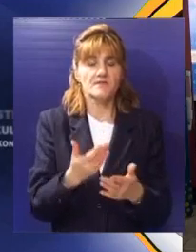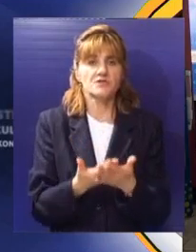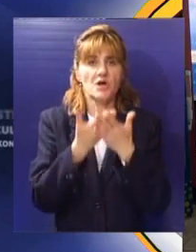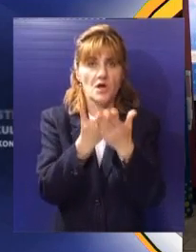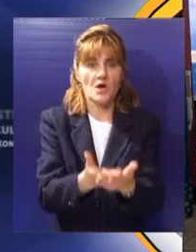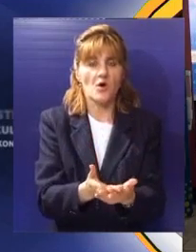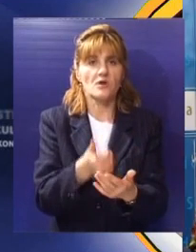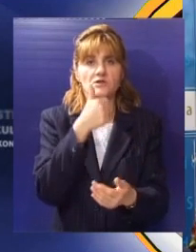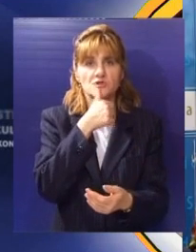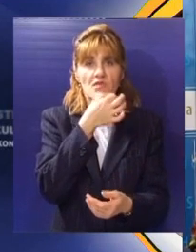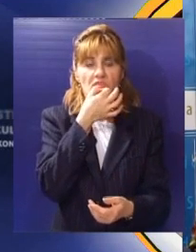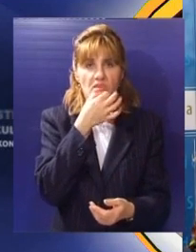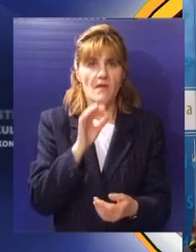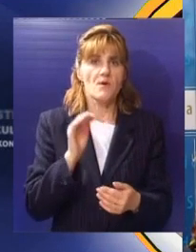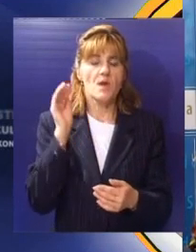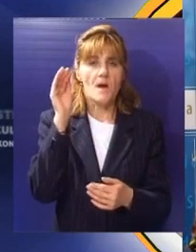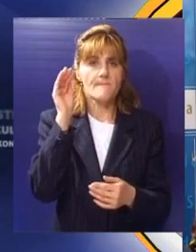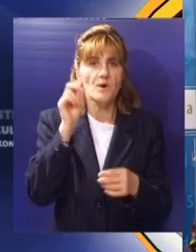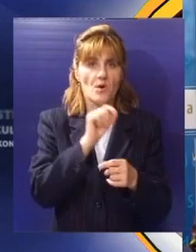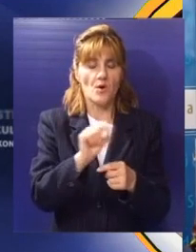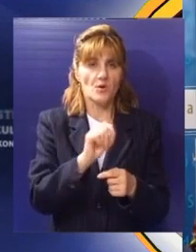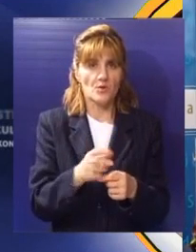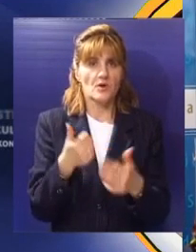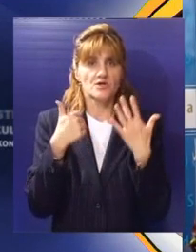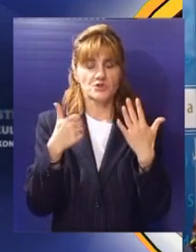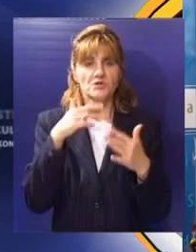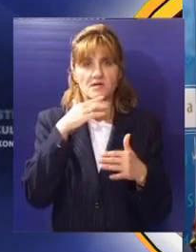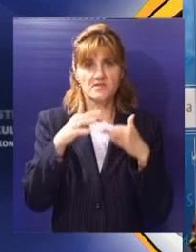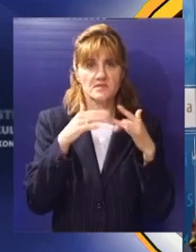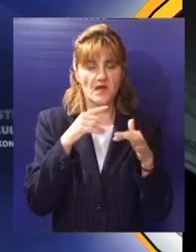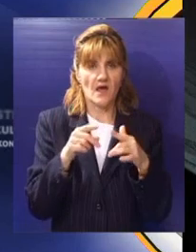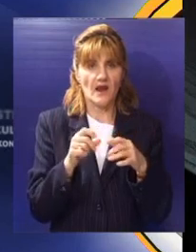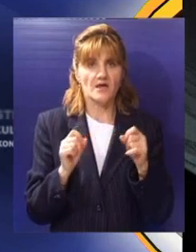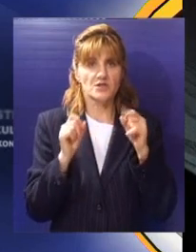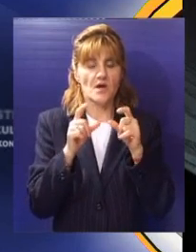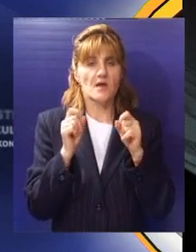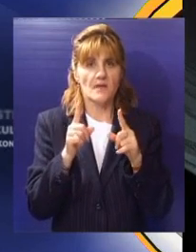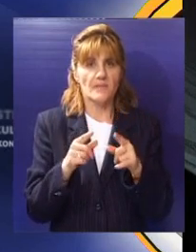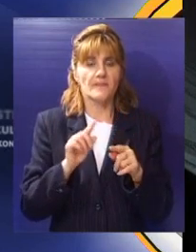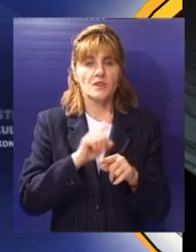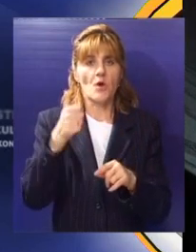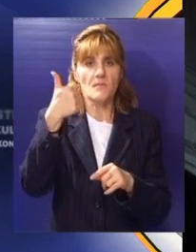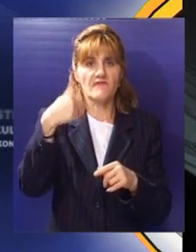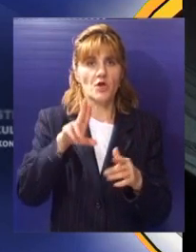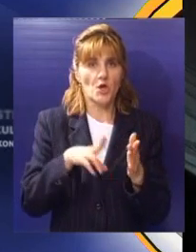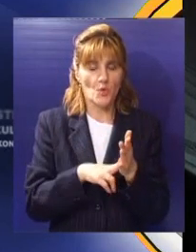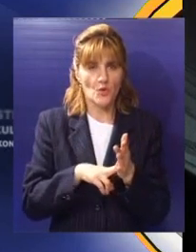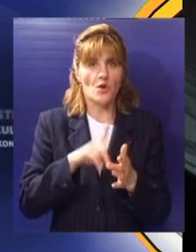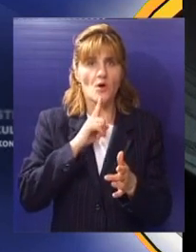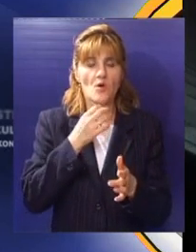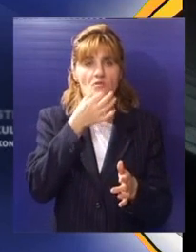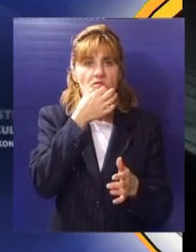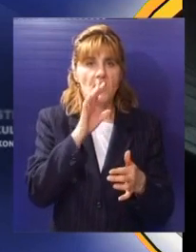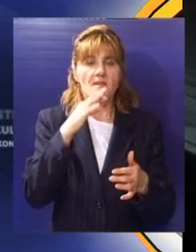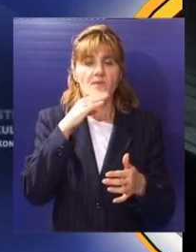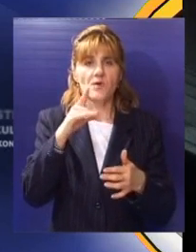konkurs za najbolju ekoporuku koja ne treba da se drži više od šest reći i prijave se primaju do 1. juna. Najbolje